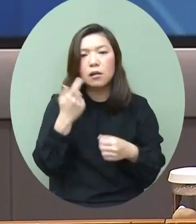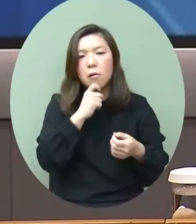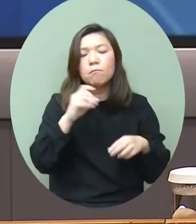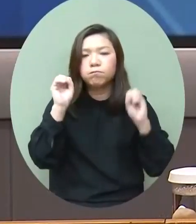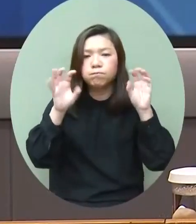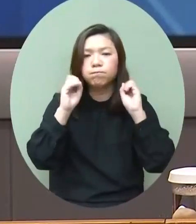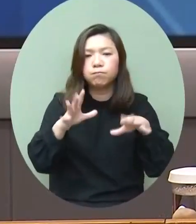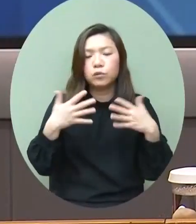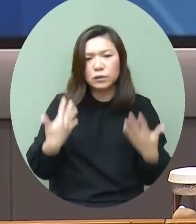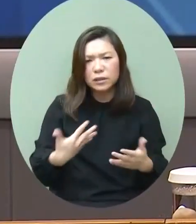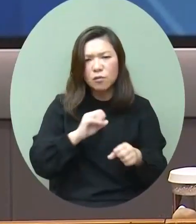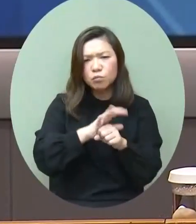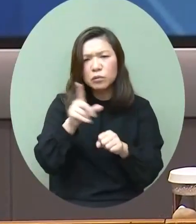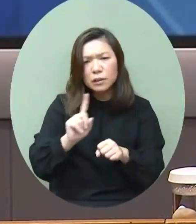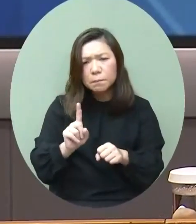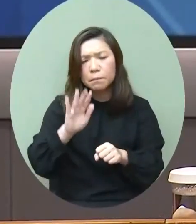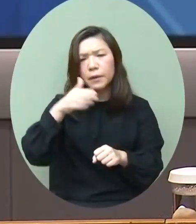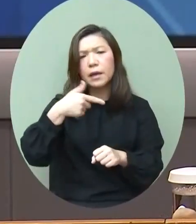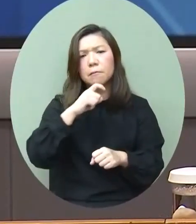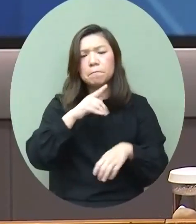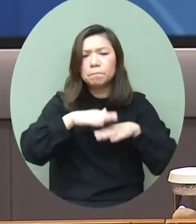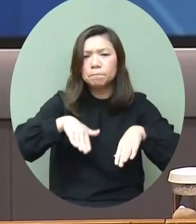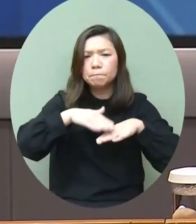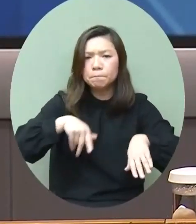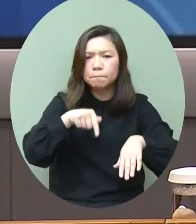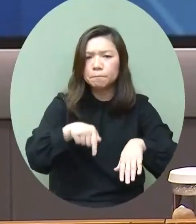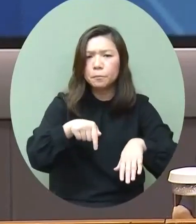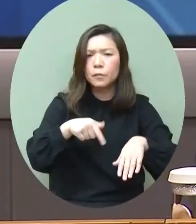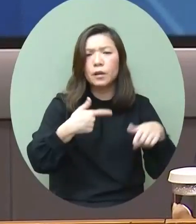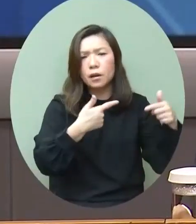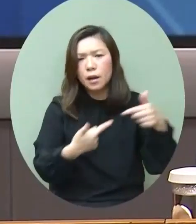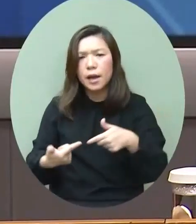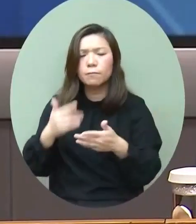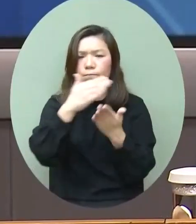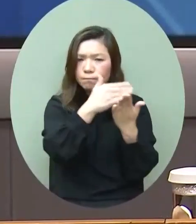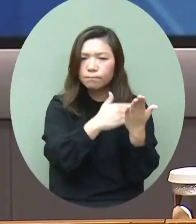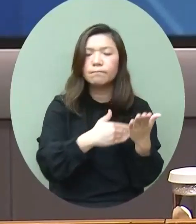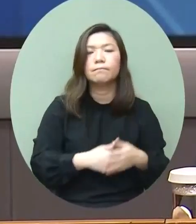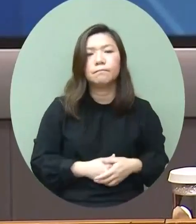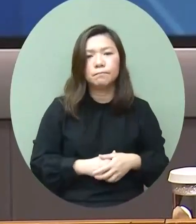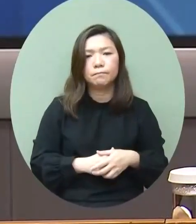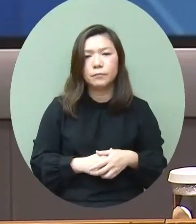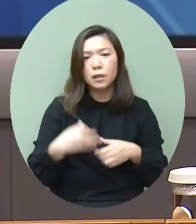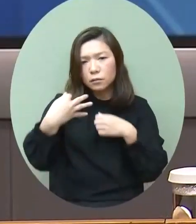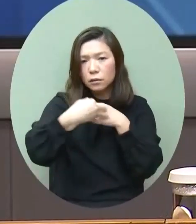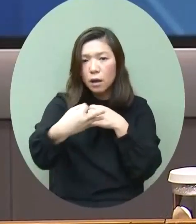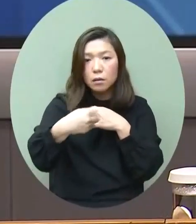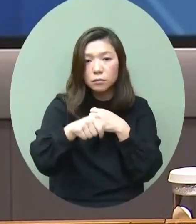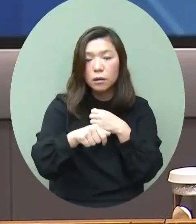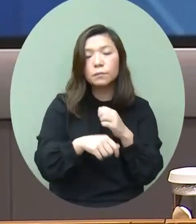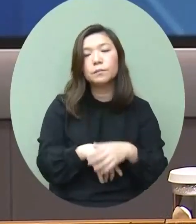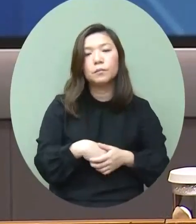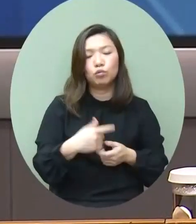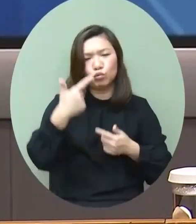佈在疫情之下我們維持穩健營運的指引第三點是我們